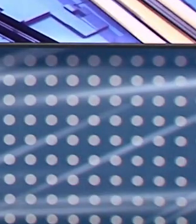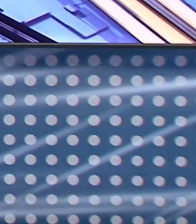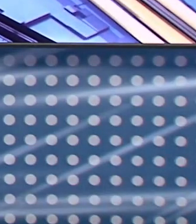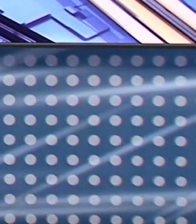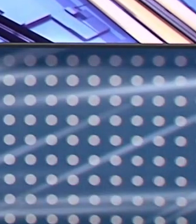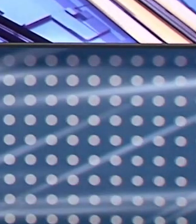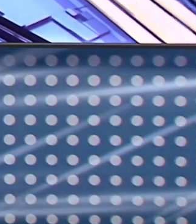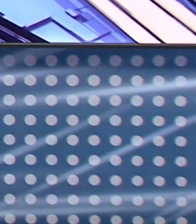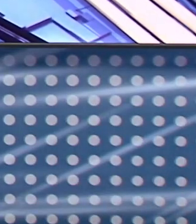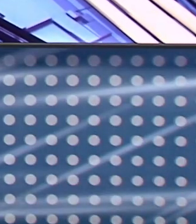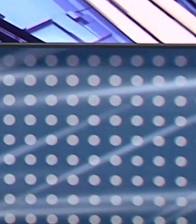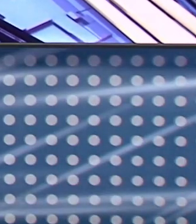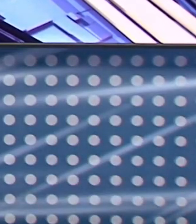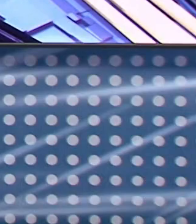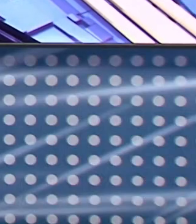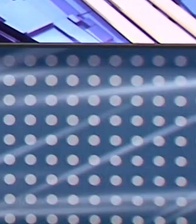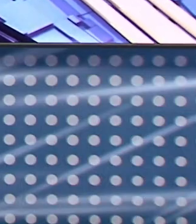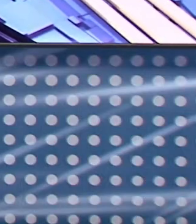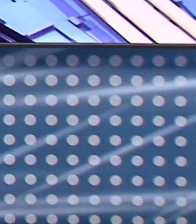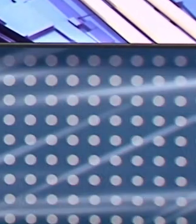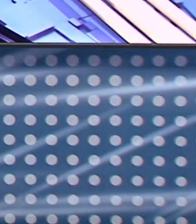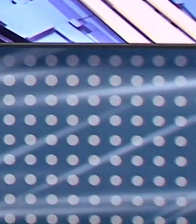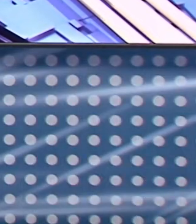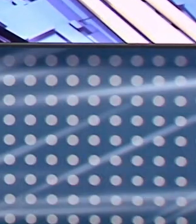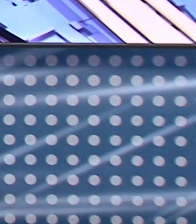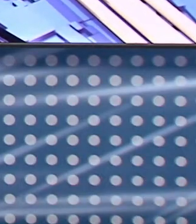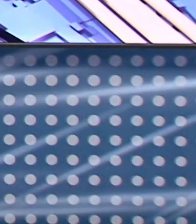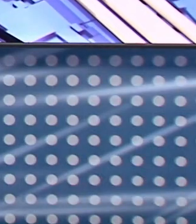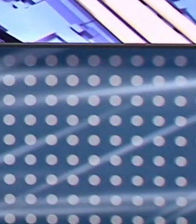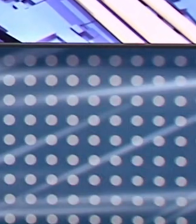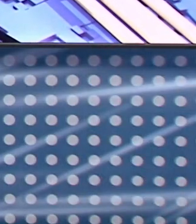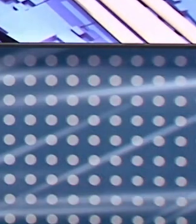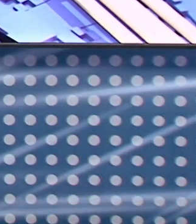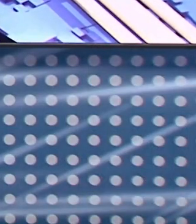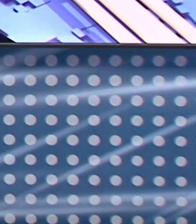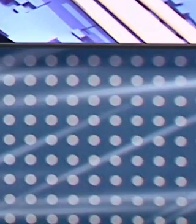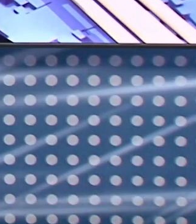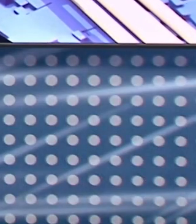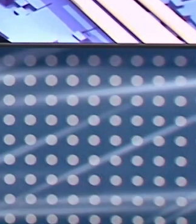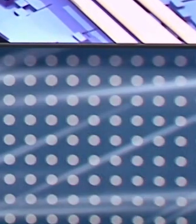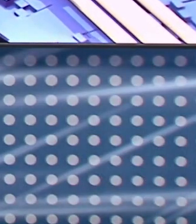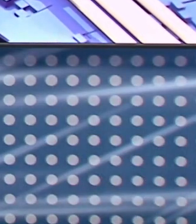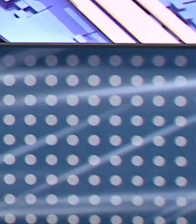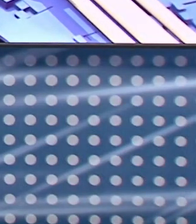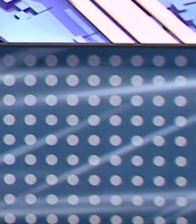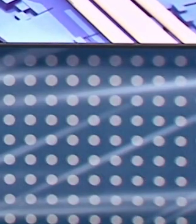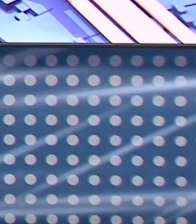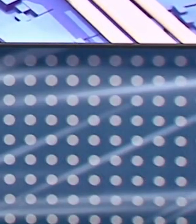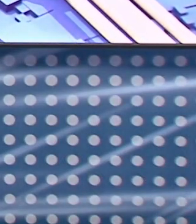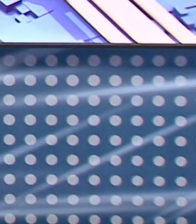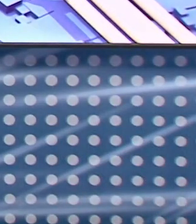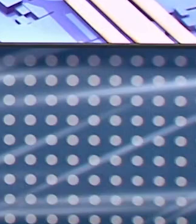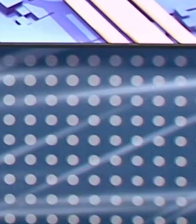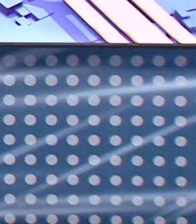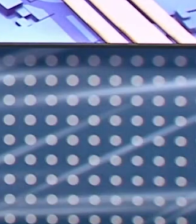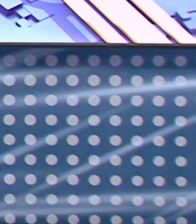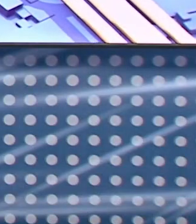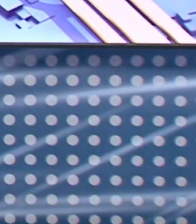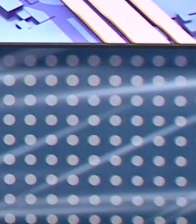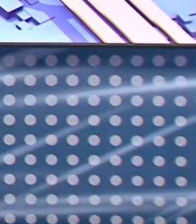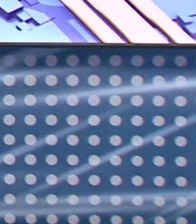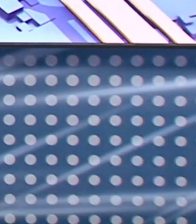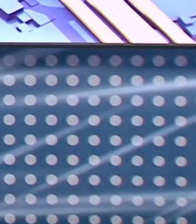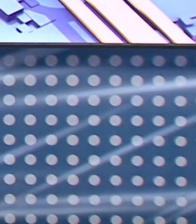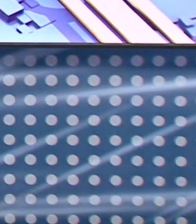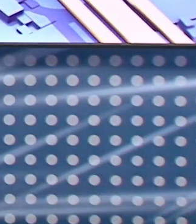Это дата, которая навсегда останется в памяти белгородцев. В трудный час никто не остался в стране. Одни помогали пострадавшим в результате